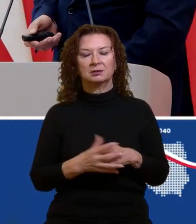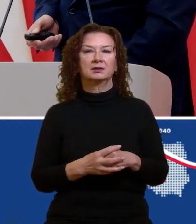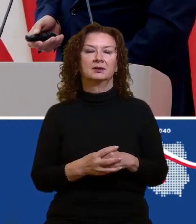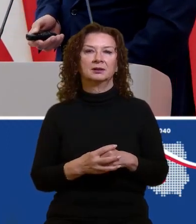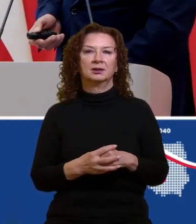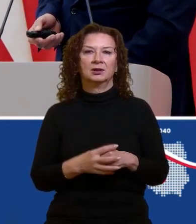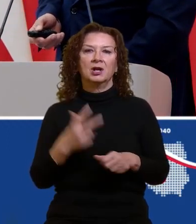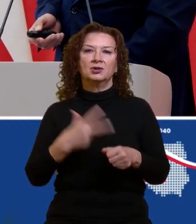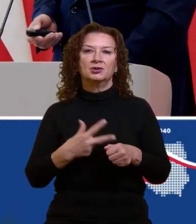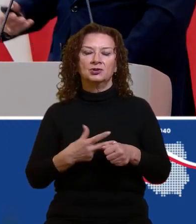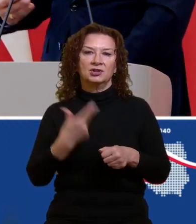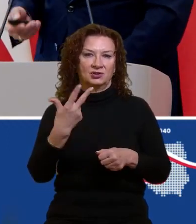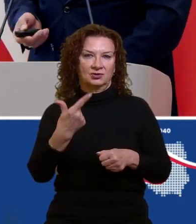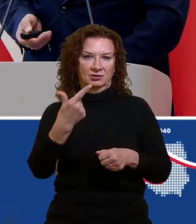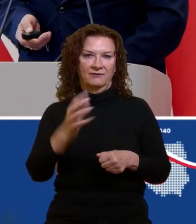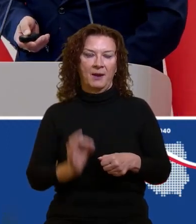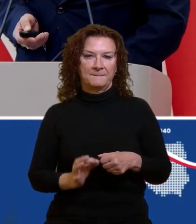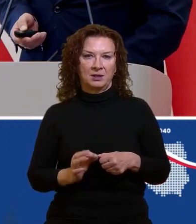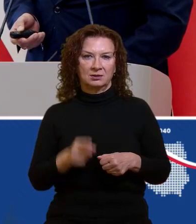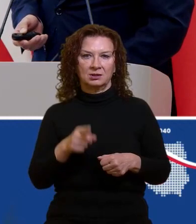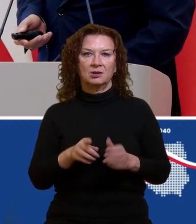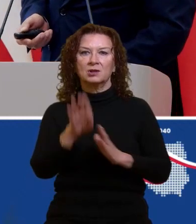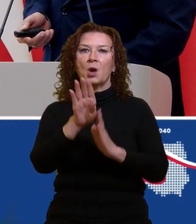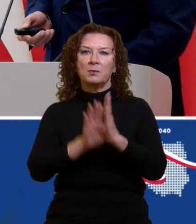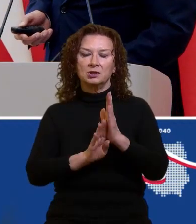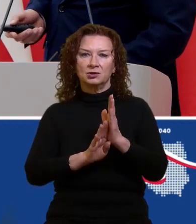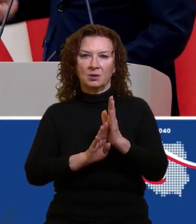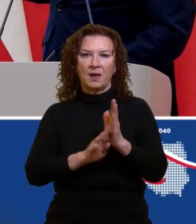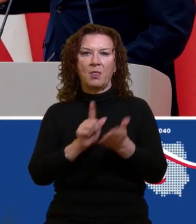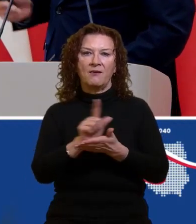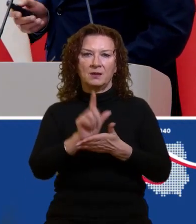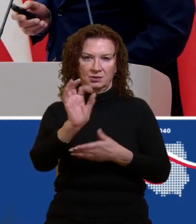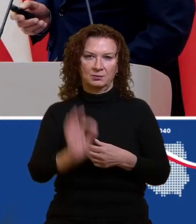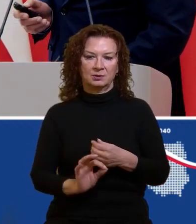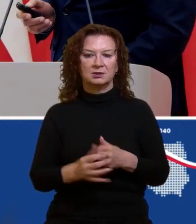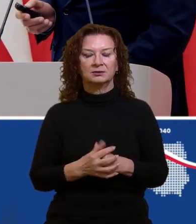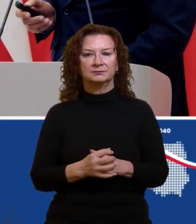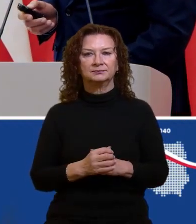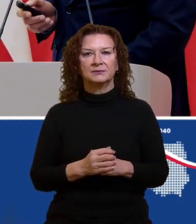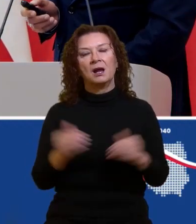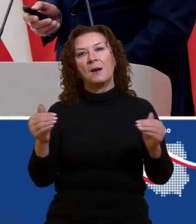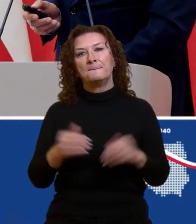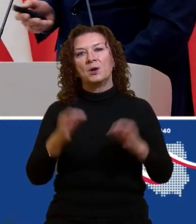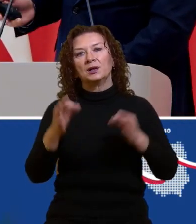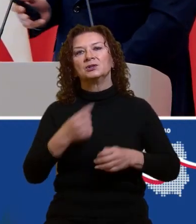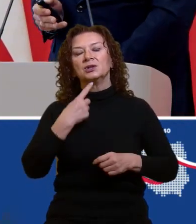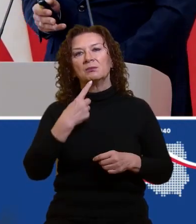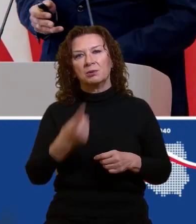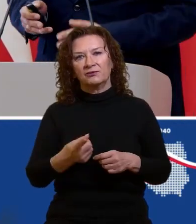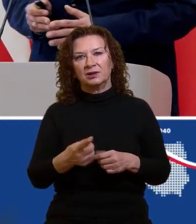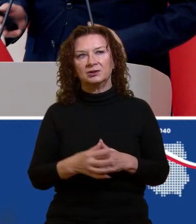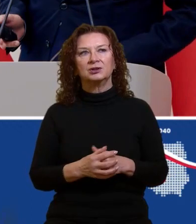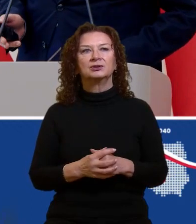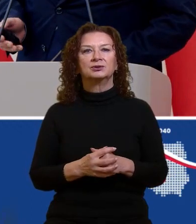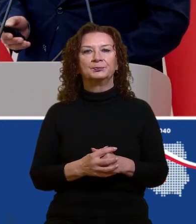próg 32% to jest obniżona stawka 12%. Mogę dzisiaj powiedzieć, że z punktu widzenia